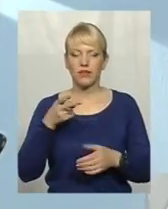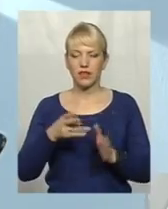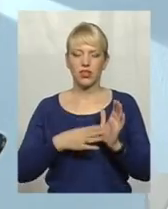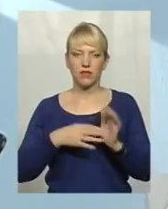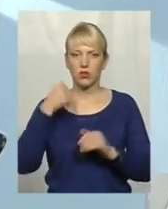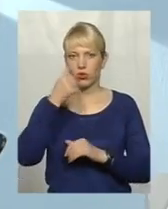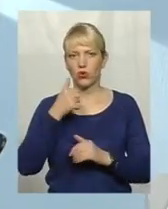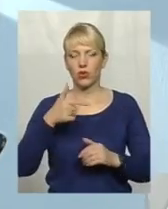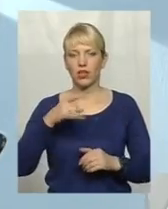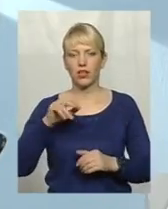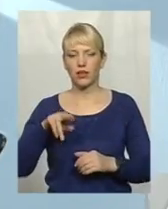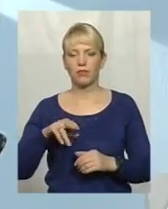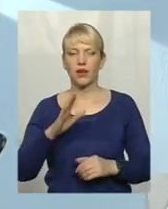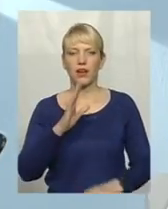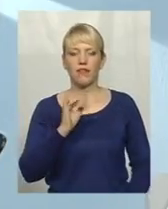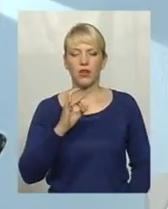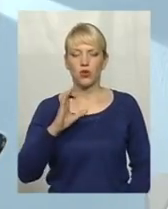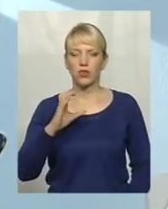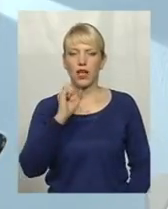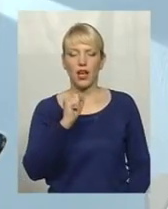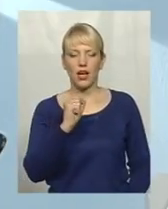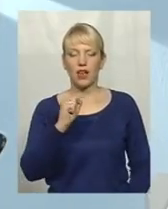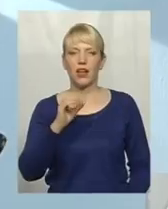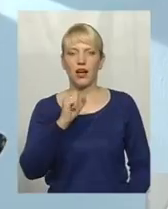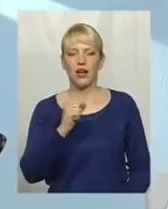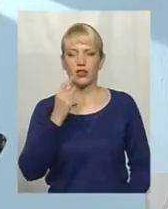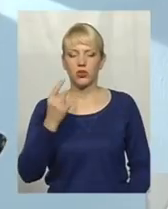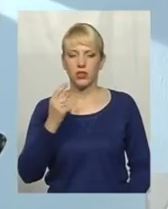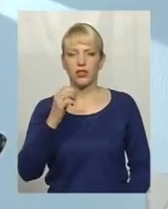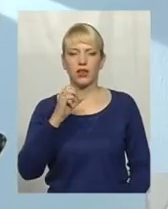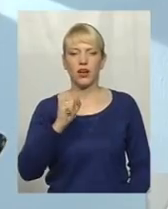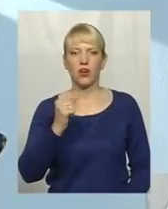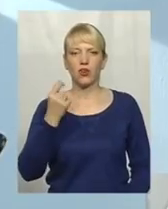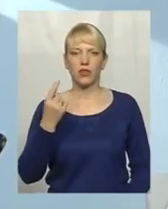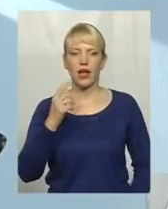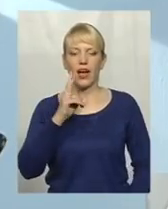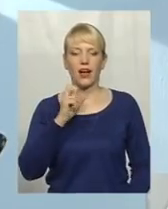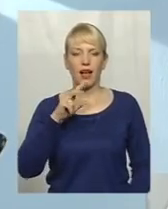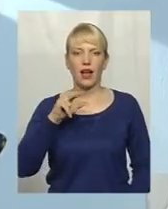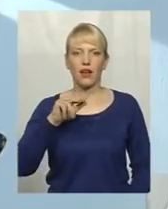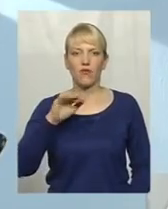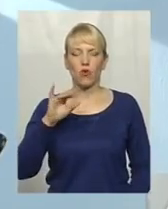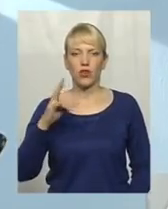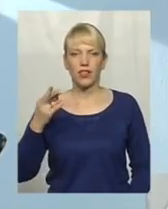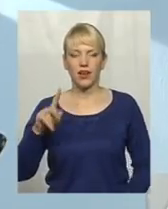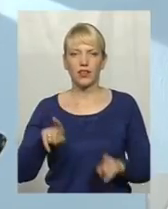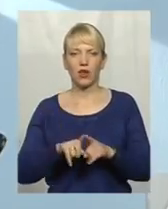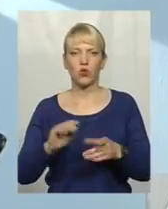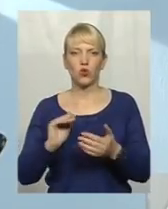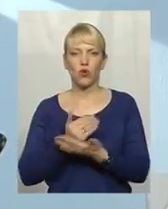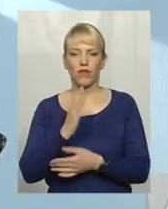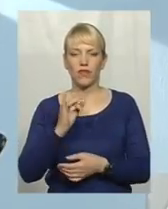року вірус грипу H1N1 Каліфорнія. Також новий вірус